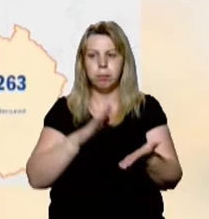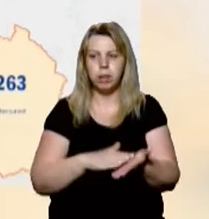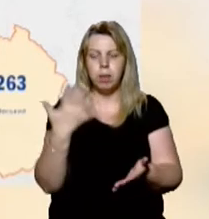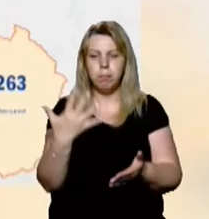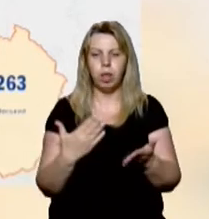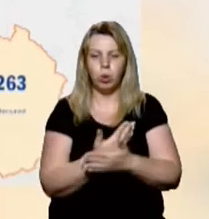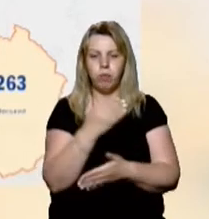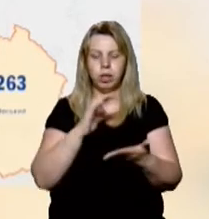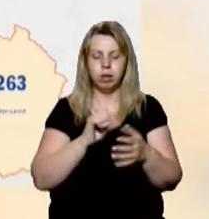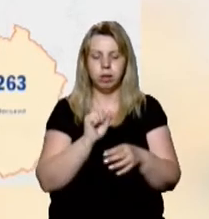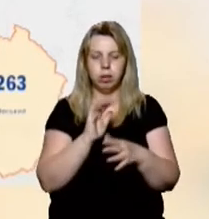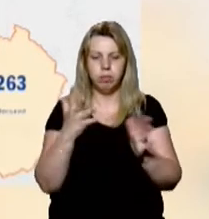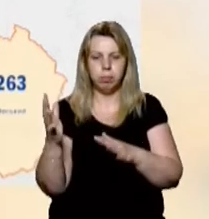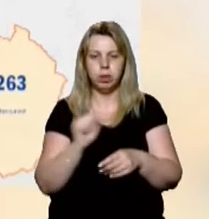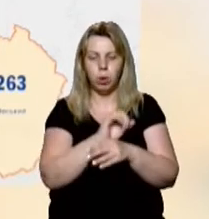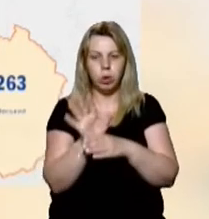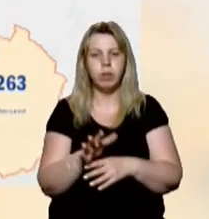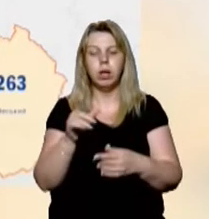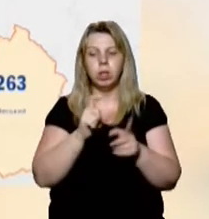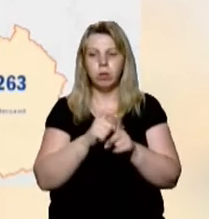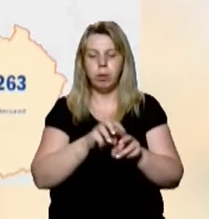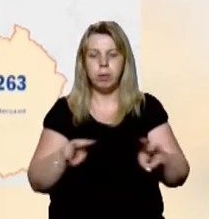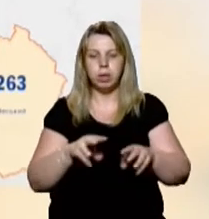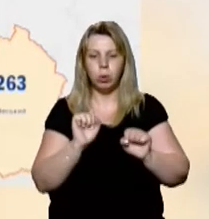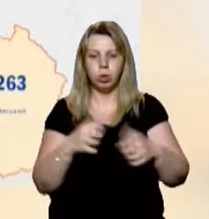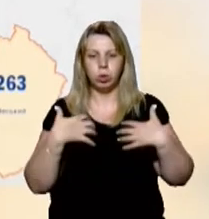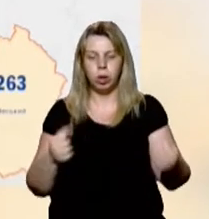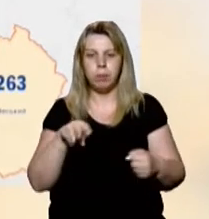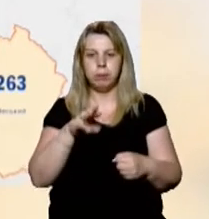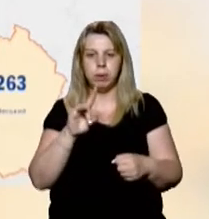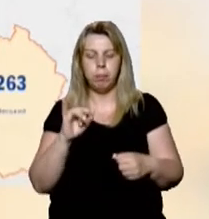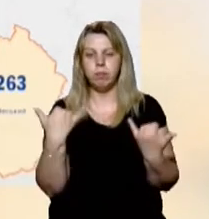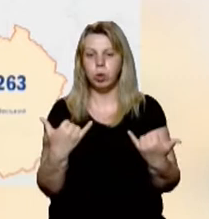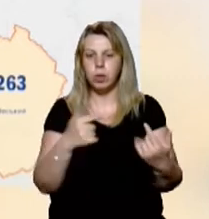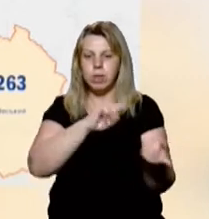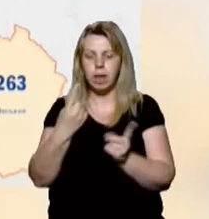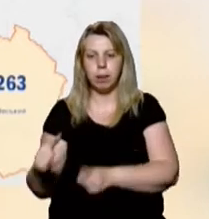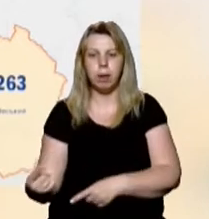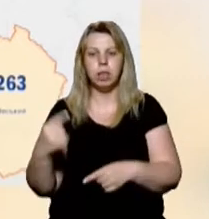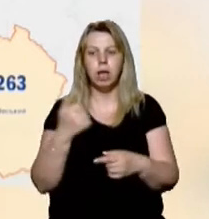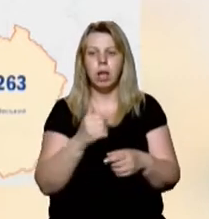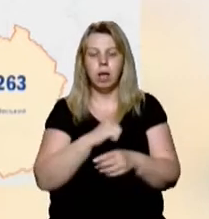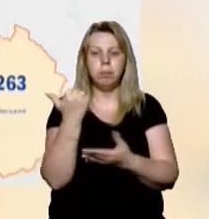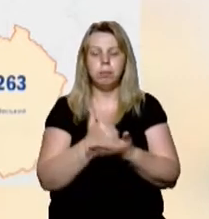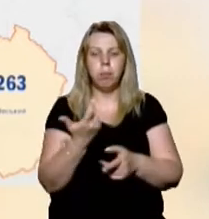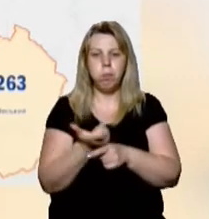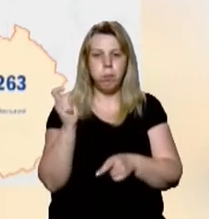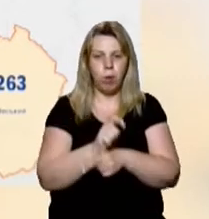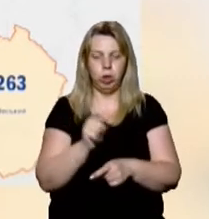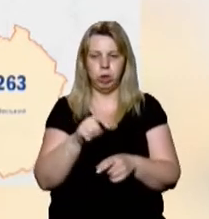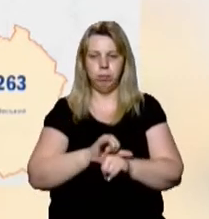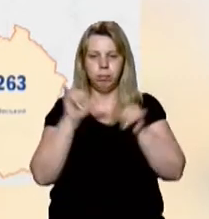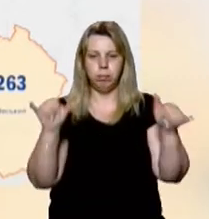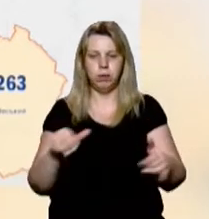5 нових випадків коронавірусної інфекції. За словами міністра охорони здоров'я Максима Степанова, сьогодні Закарпаття серед регіонів з найбільшим добовим